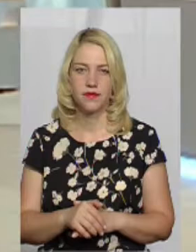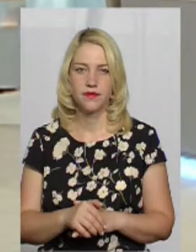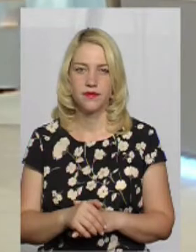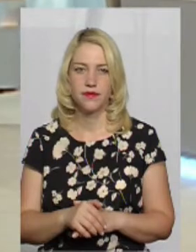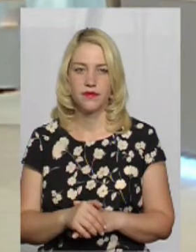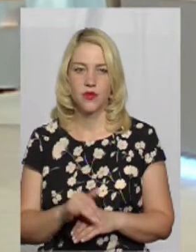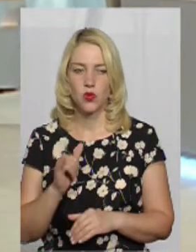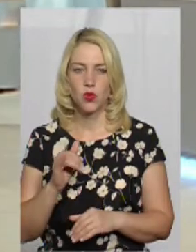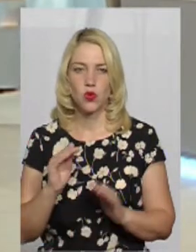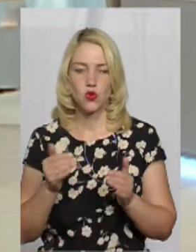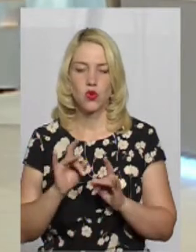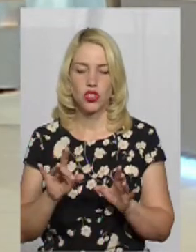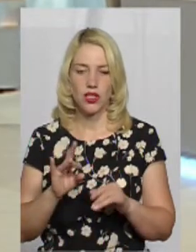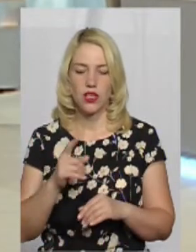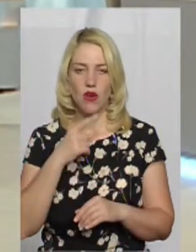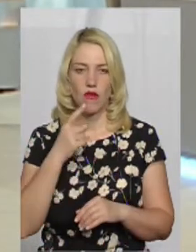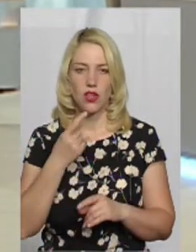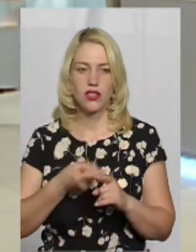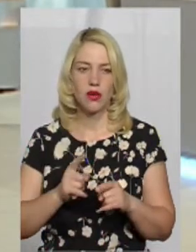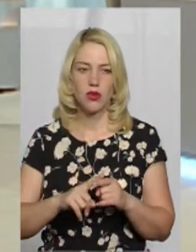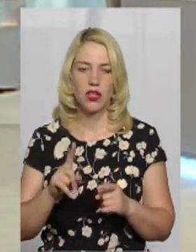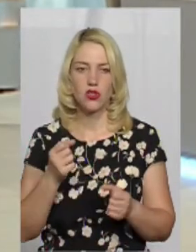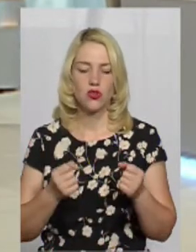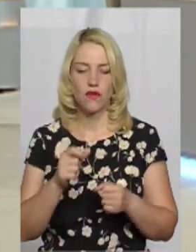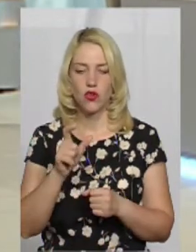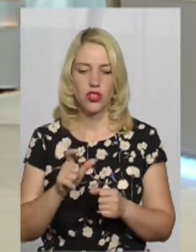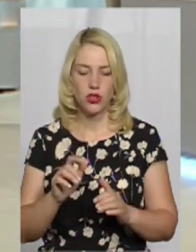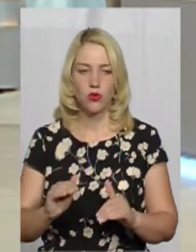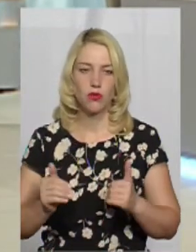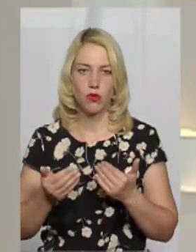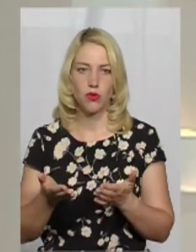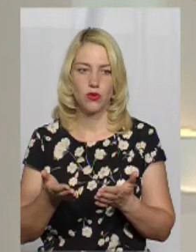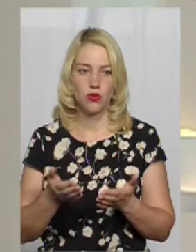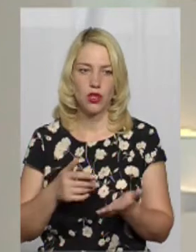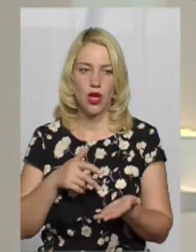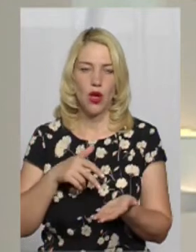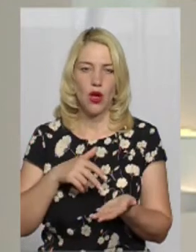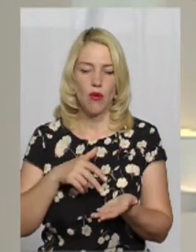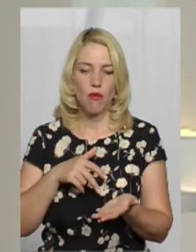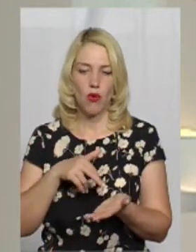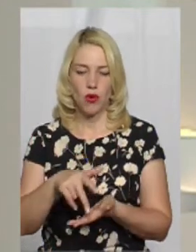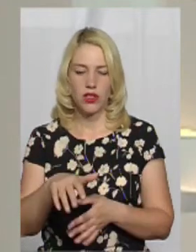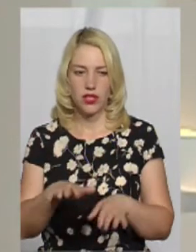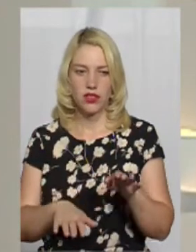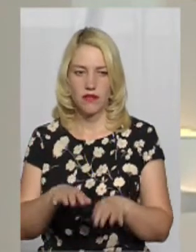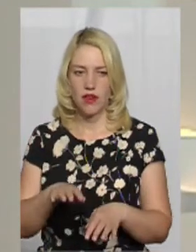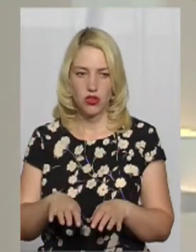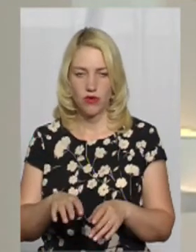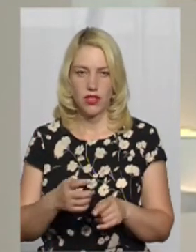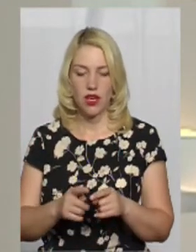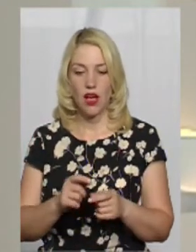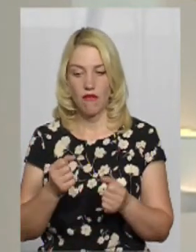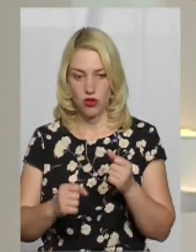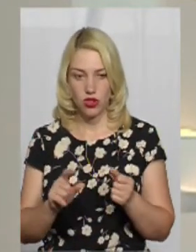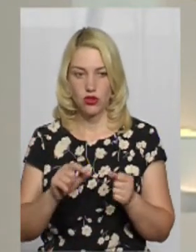У сюжеті говорилося про те, що водію пропонують пройти зважування. Водій може відмовитися